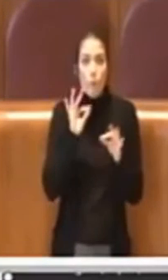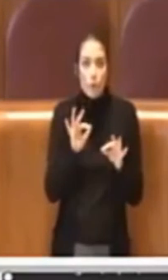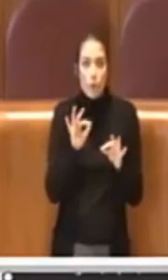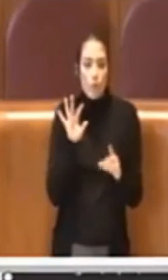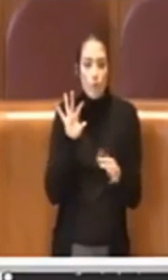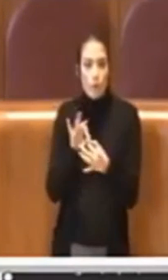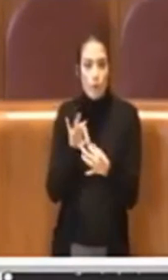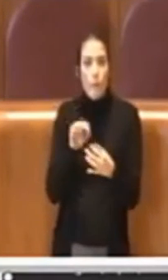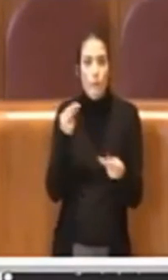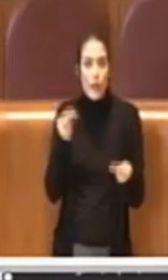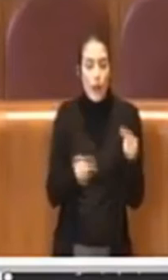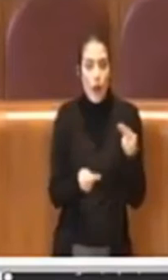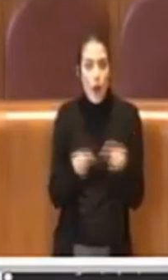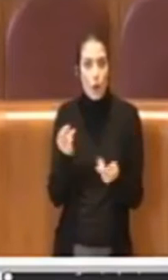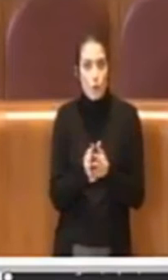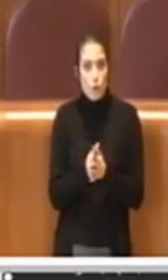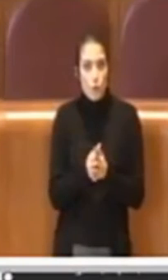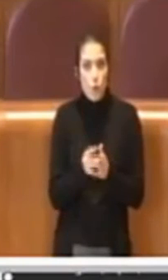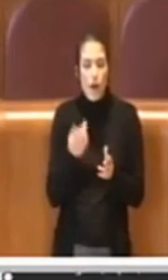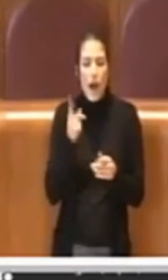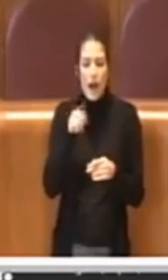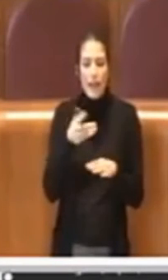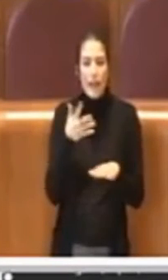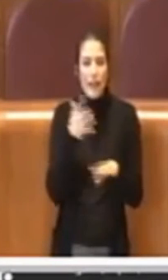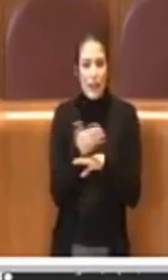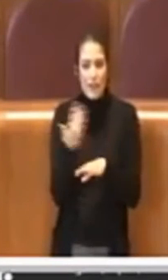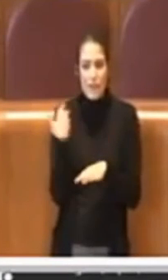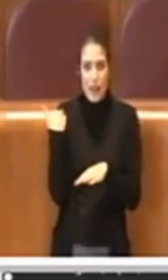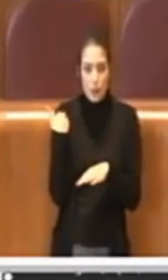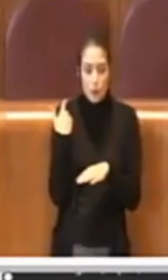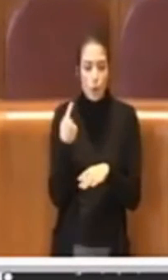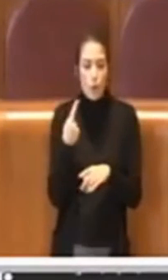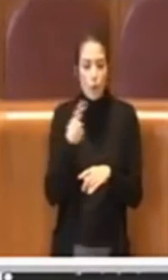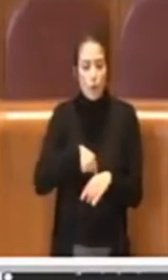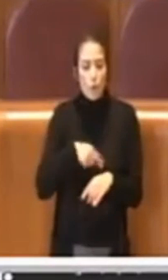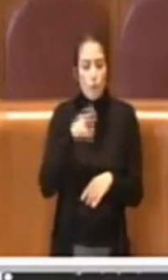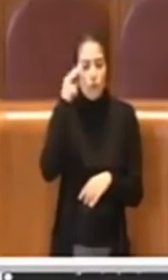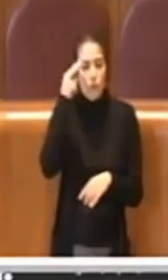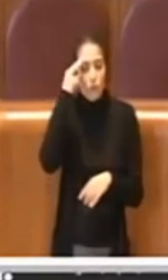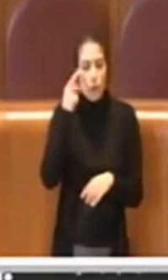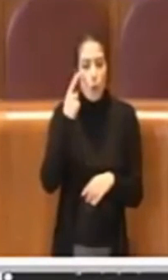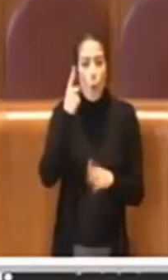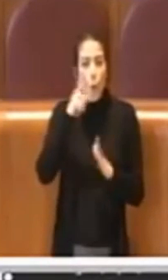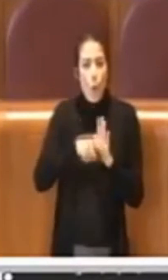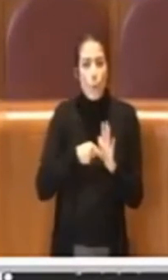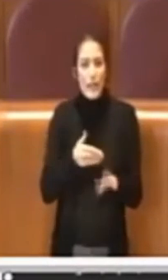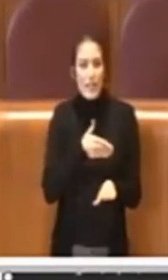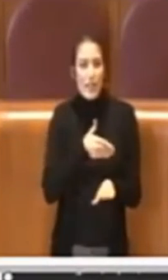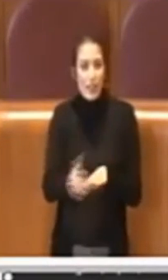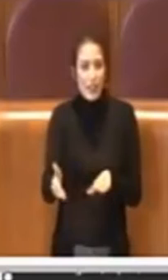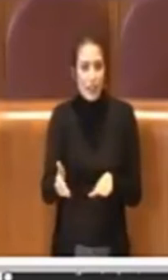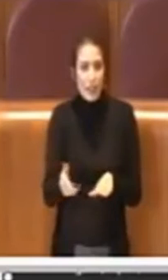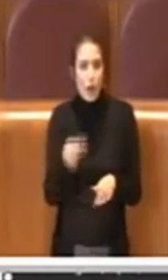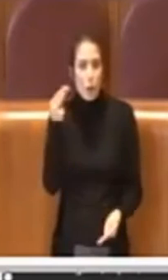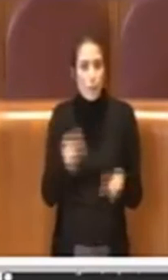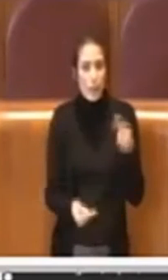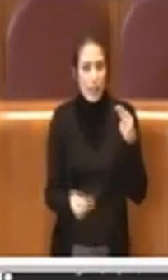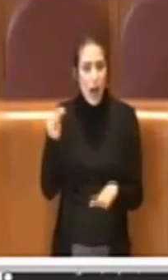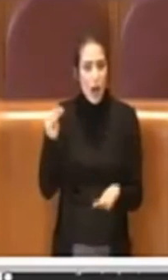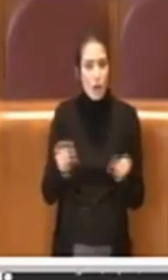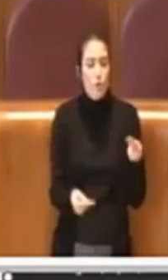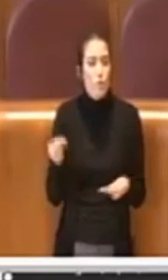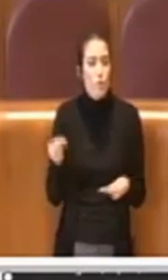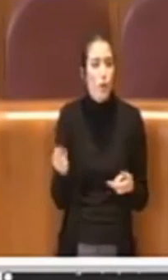anche nell'intervento precedente ci hanno ricordato che abbiamo approvato con un mese di ritardo un bilancio